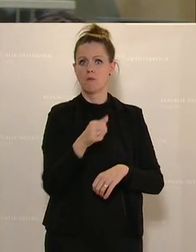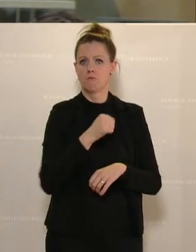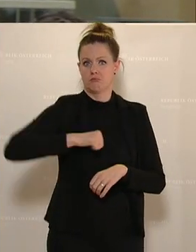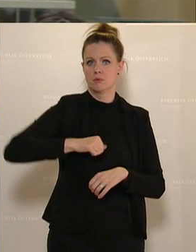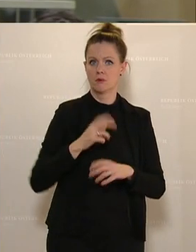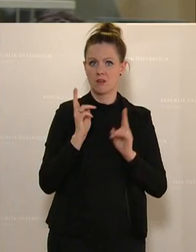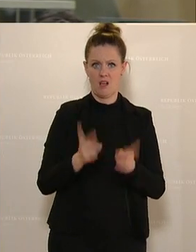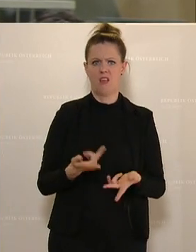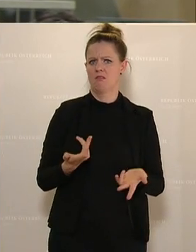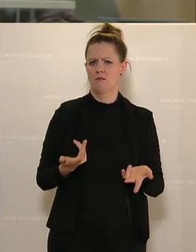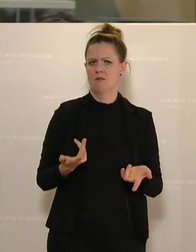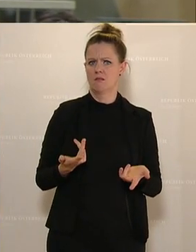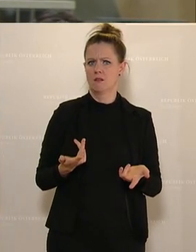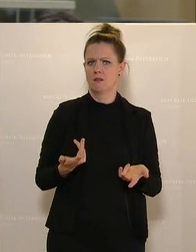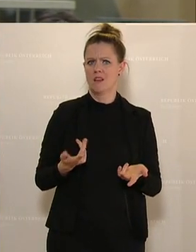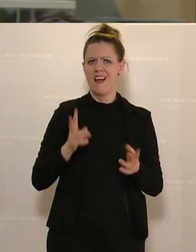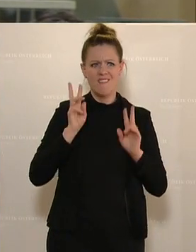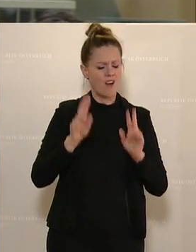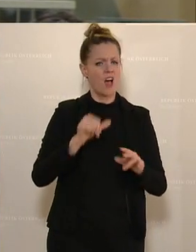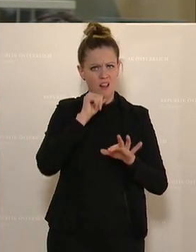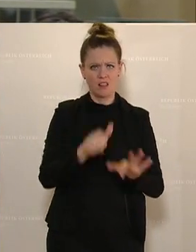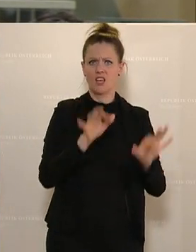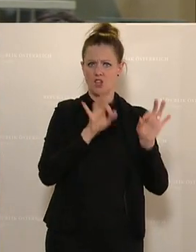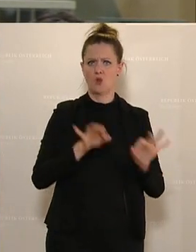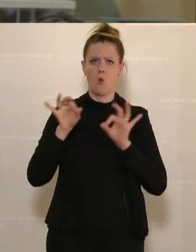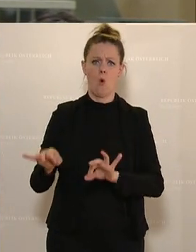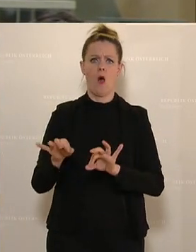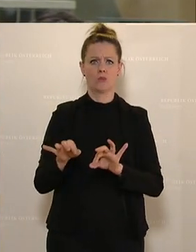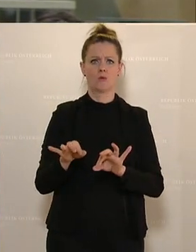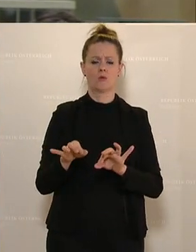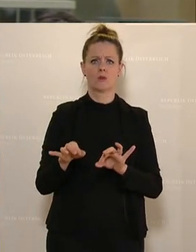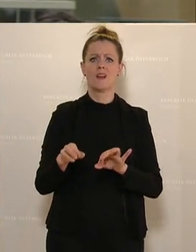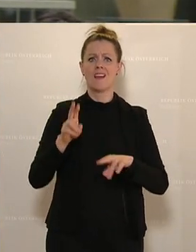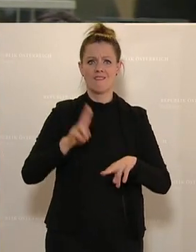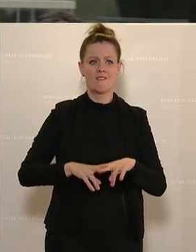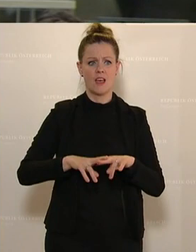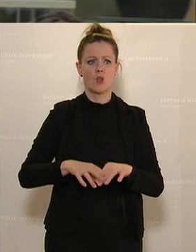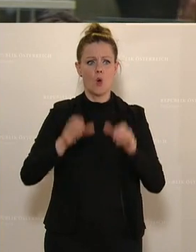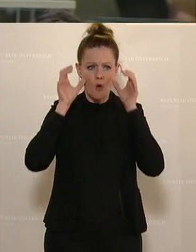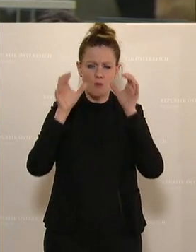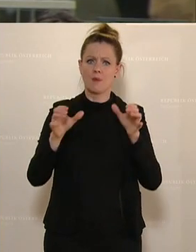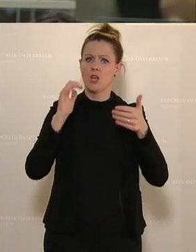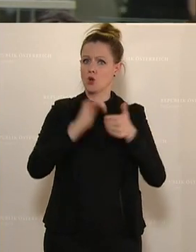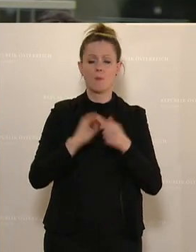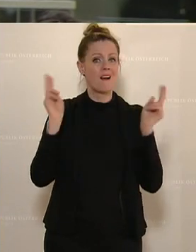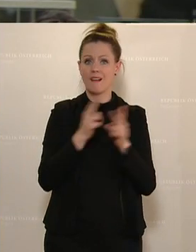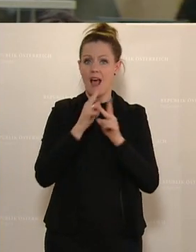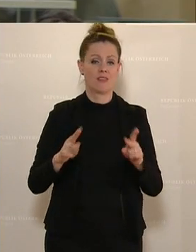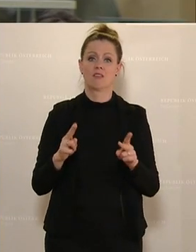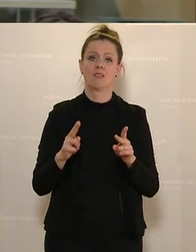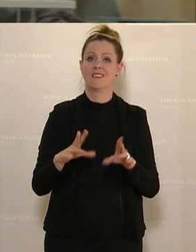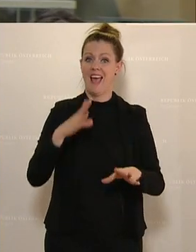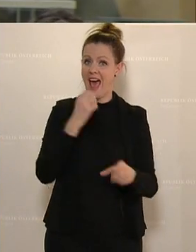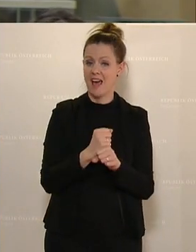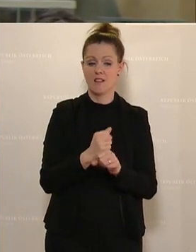an diese halten. Weil das halte ich für eine absolute Zumutung gegenüber diesem Gremium und wenn der ÖVP-Gruppe es nicht schafft, er intern kommuniziert, was vorher